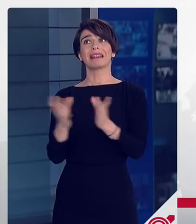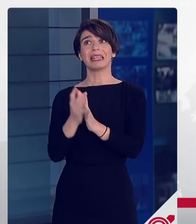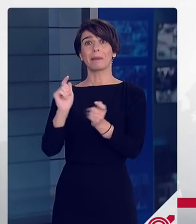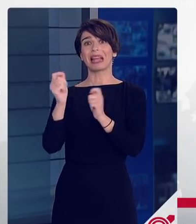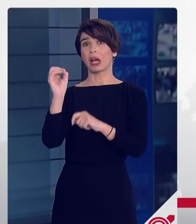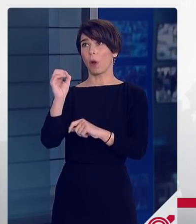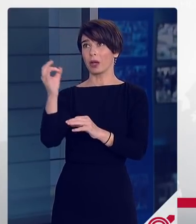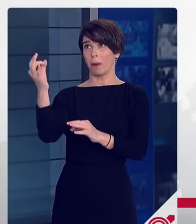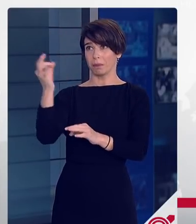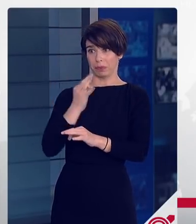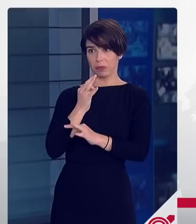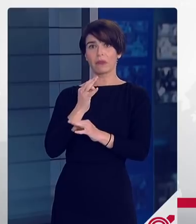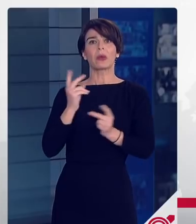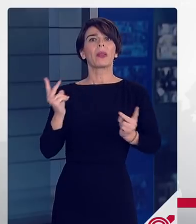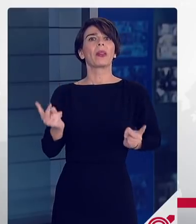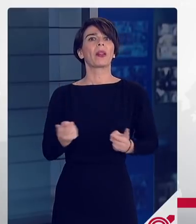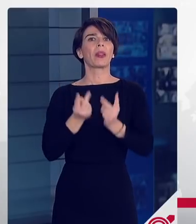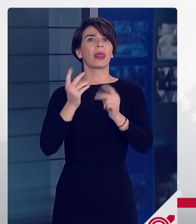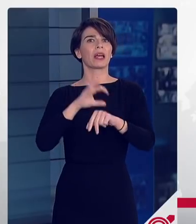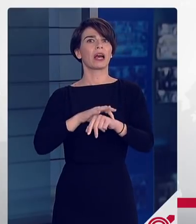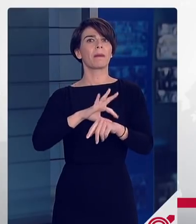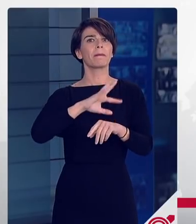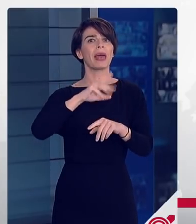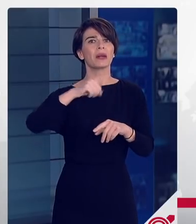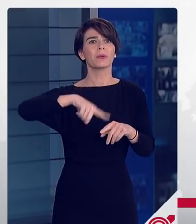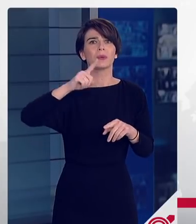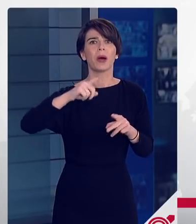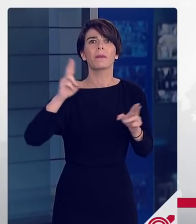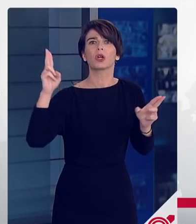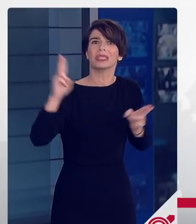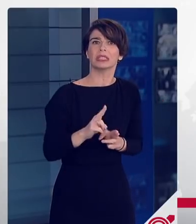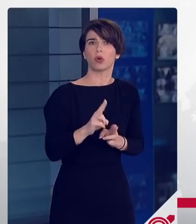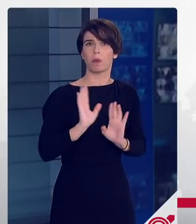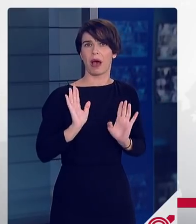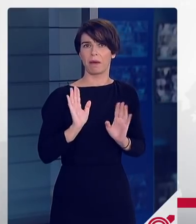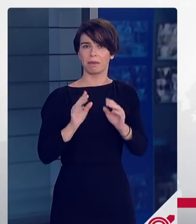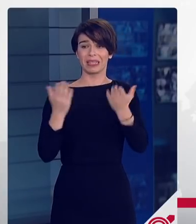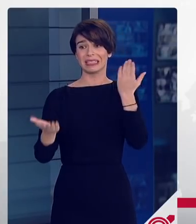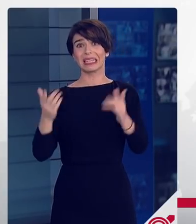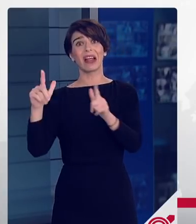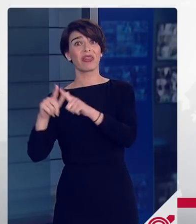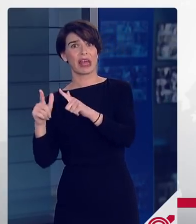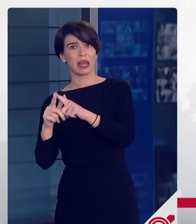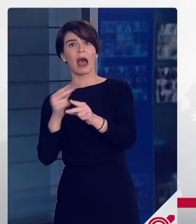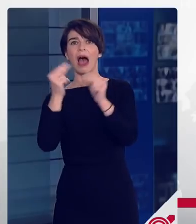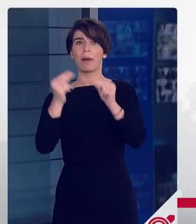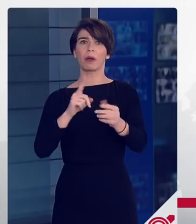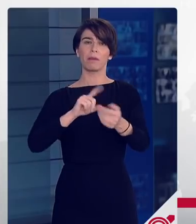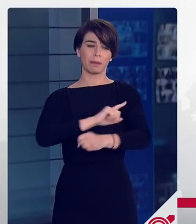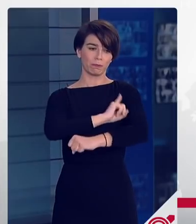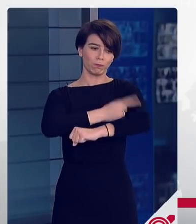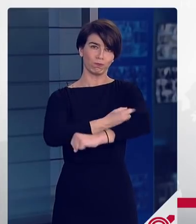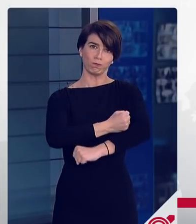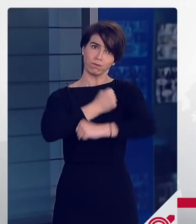φτάνουν στο βαθμό της χρονικής διάρκειας που έφταναν με τη μετάλλαξη δέλτα. Επομένως, οχυρωνόμαστε τόσο στο